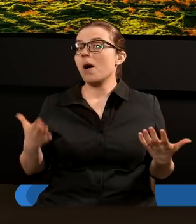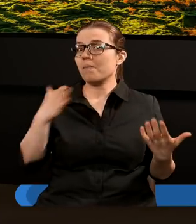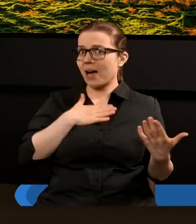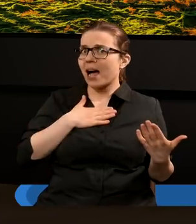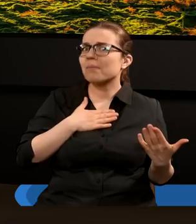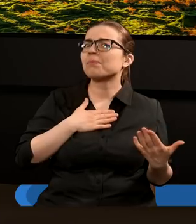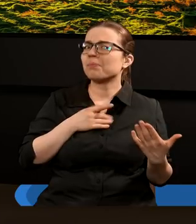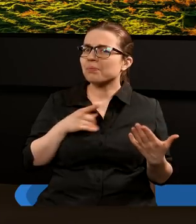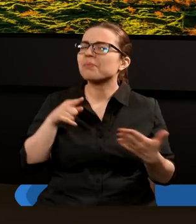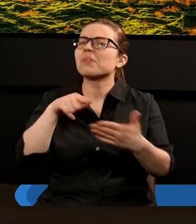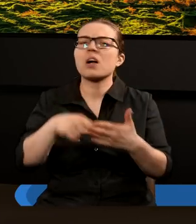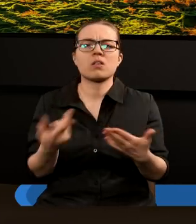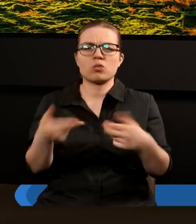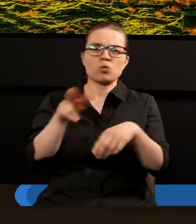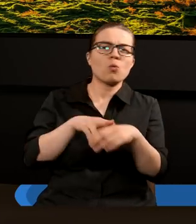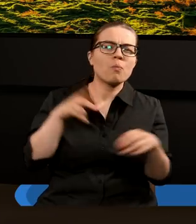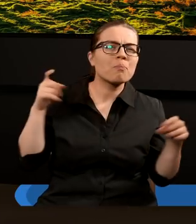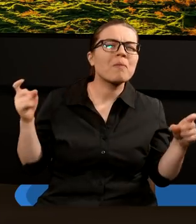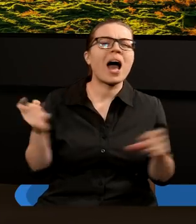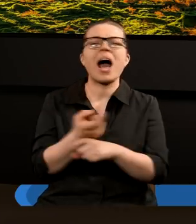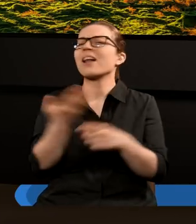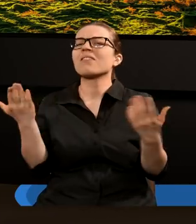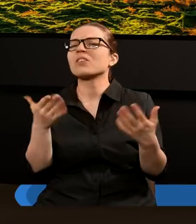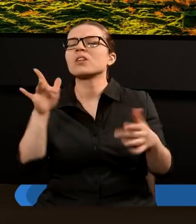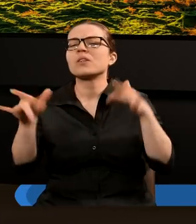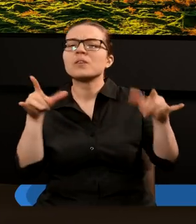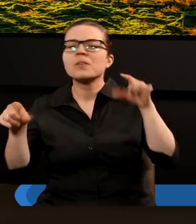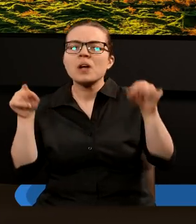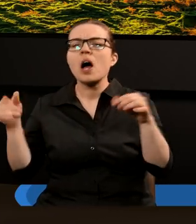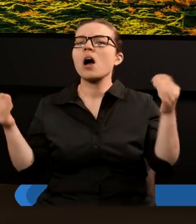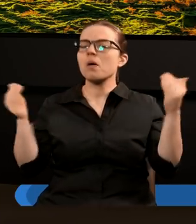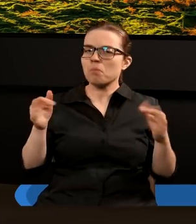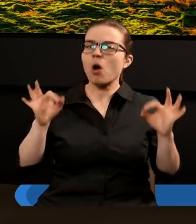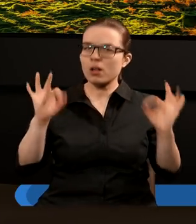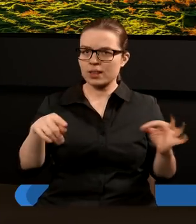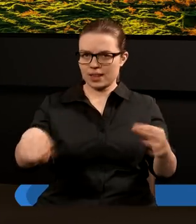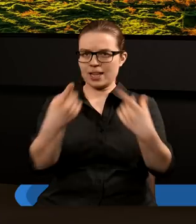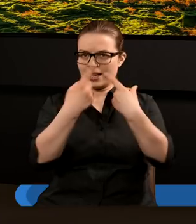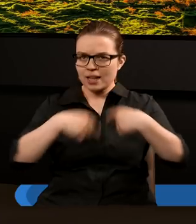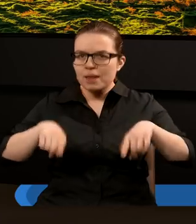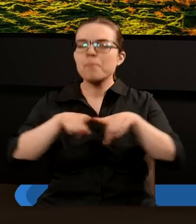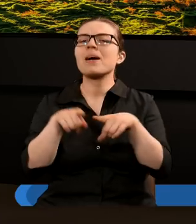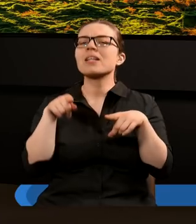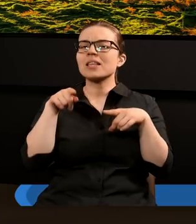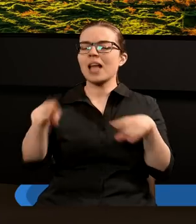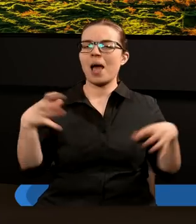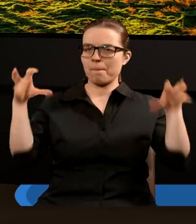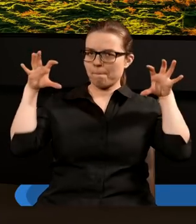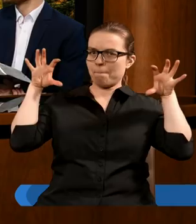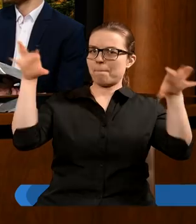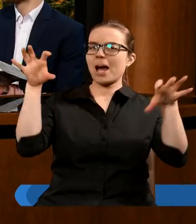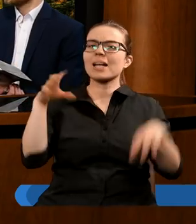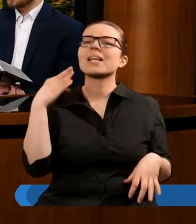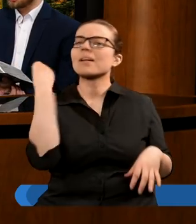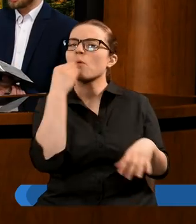to państwo, które to mocarstwo mogłoby spełniać te cechy tej bestii z morza?